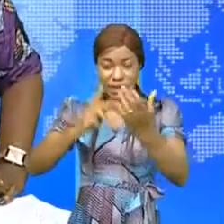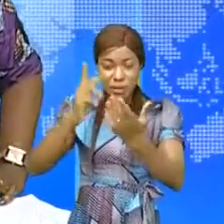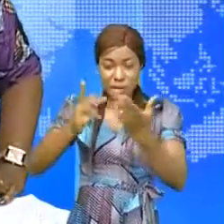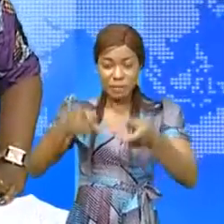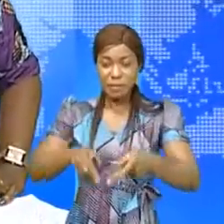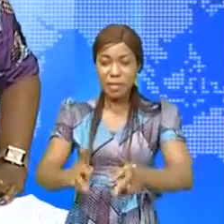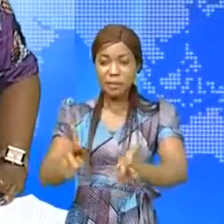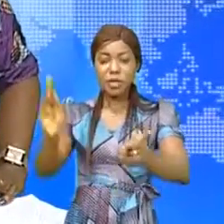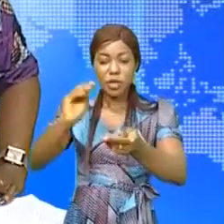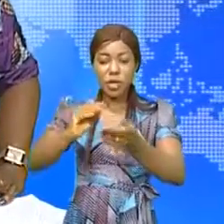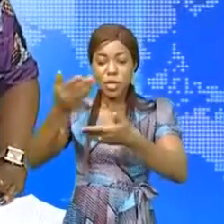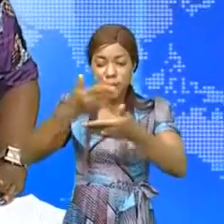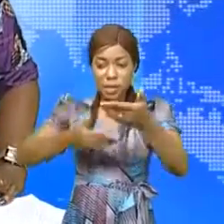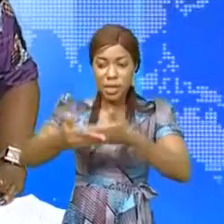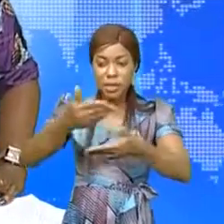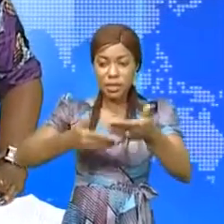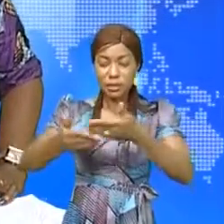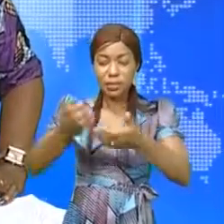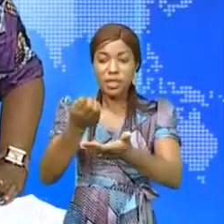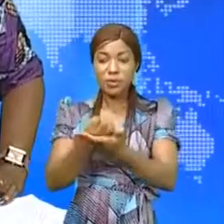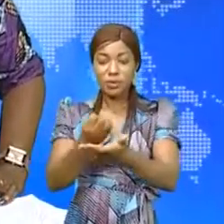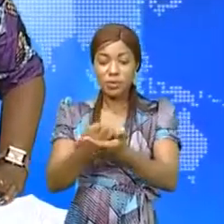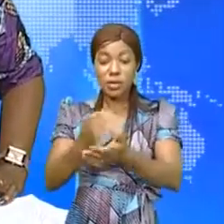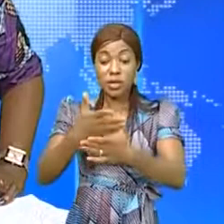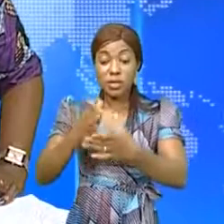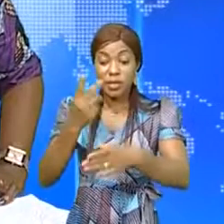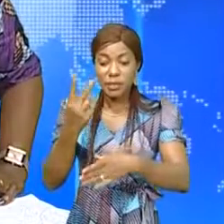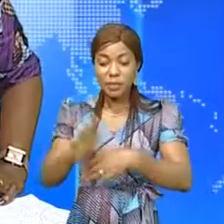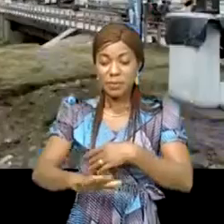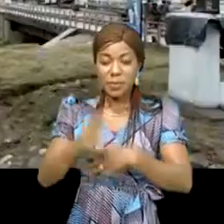permettre une relance économique et sécuritaire entre les deux pays.